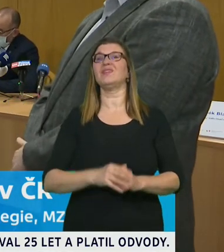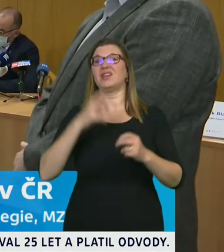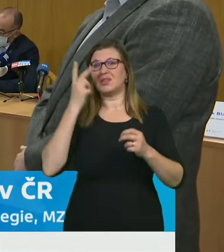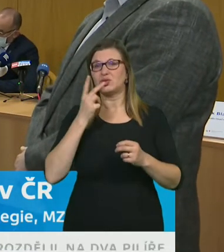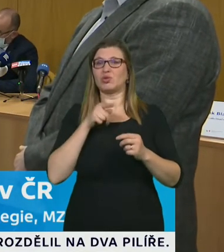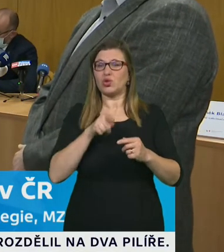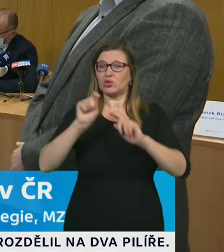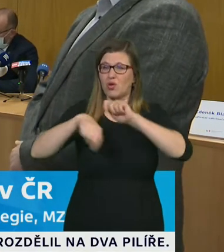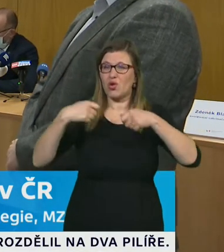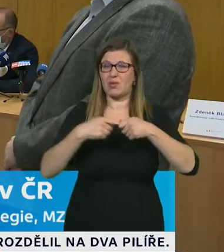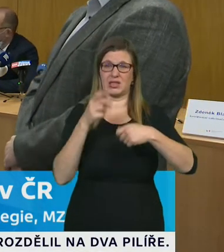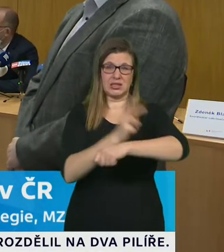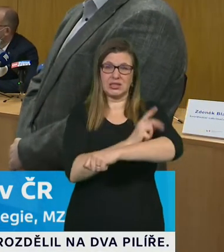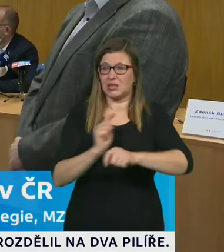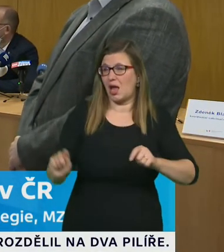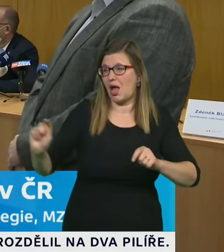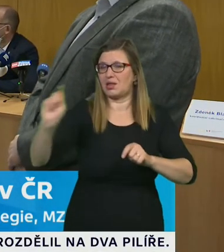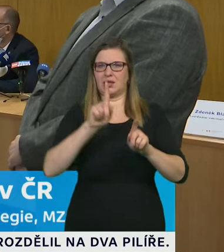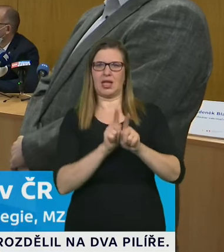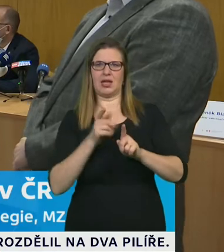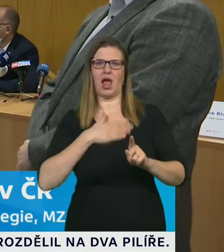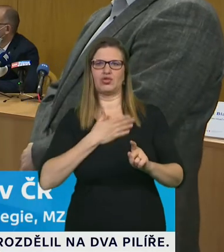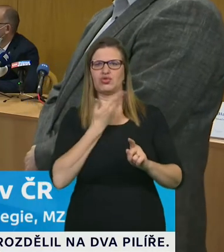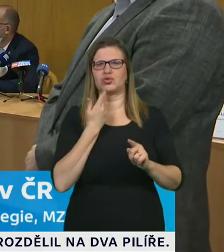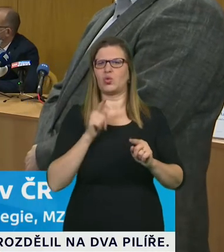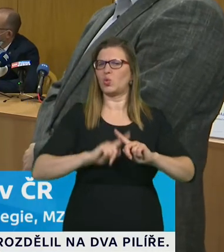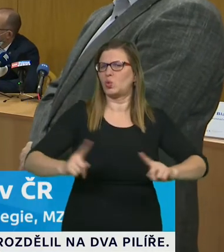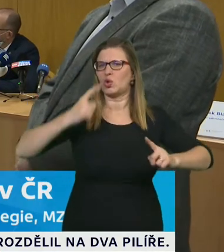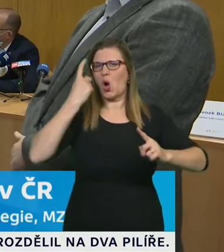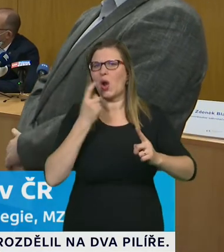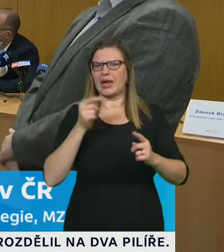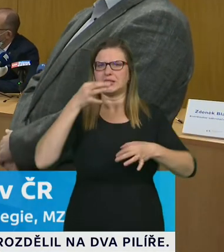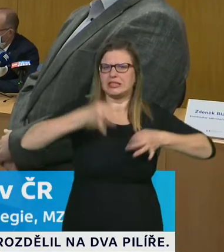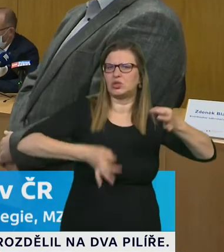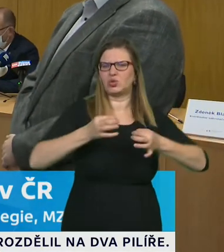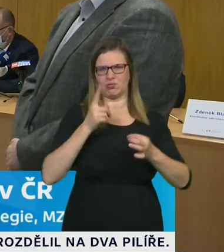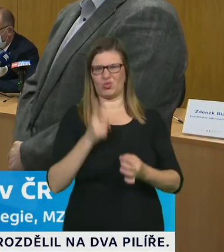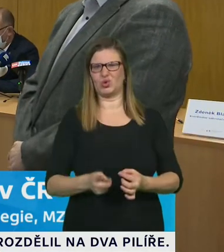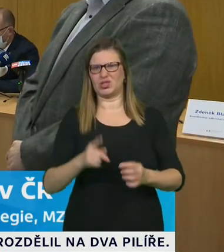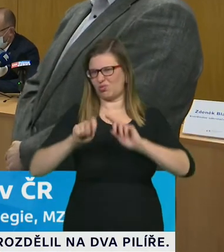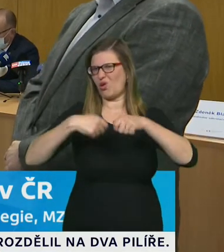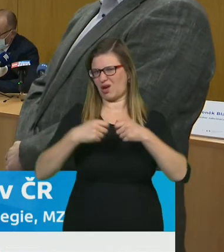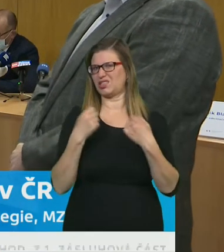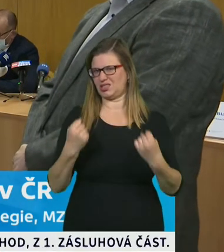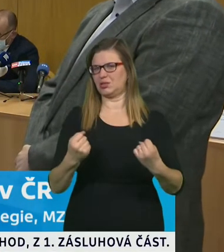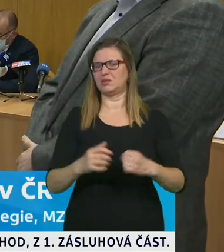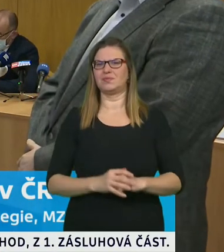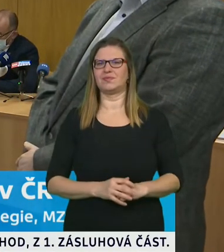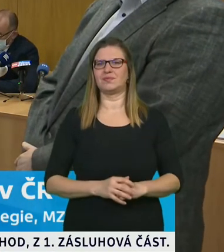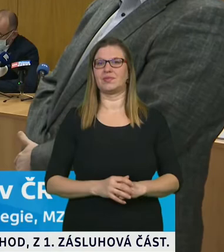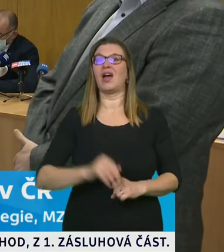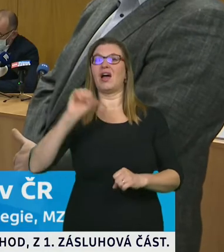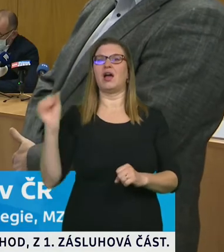zdravotnictví ale jsou to i ty další které jste viděli no a čeká nás rozpracování strategie